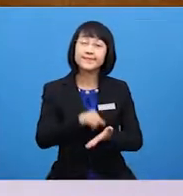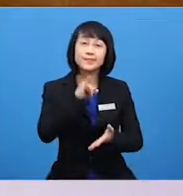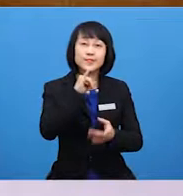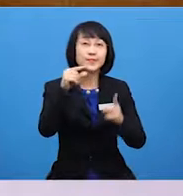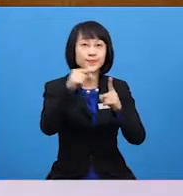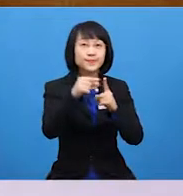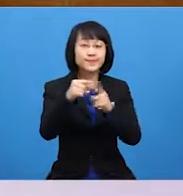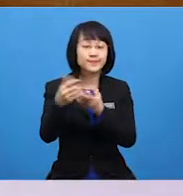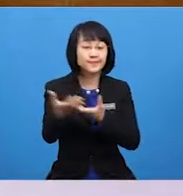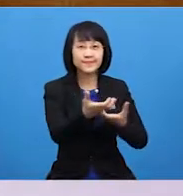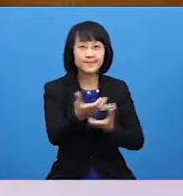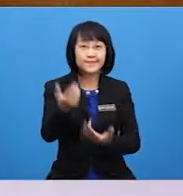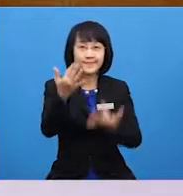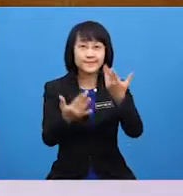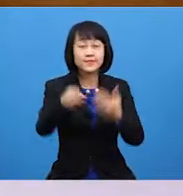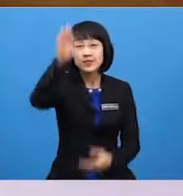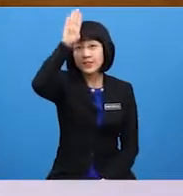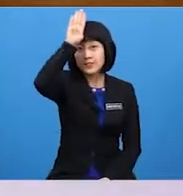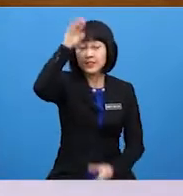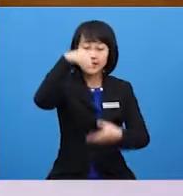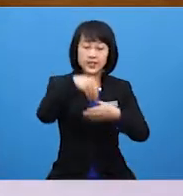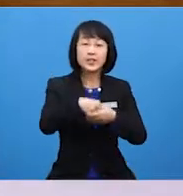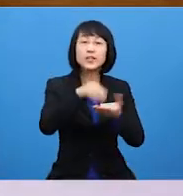Firefighter In braille code